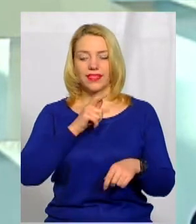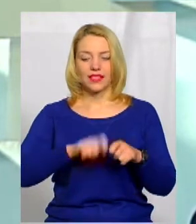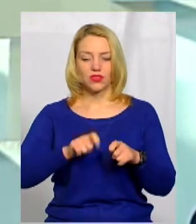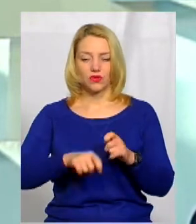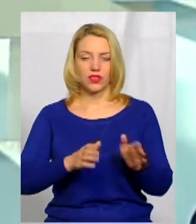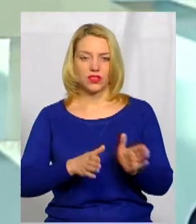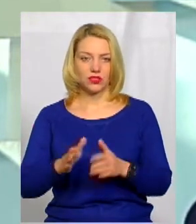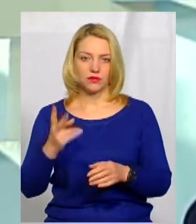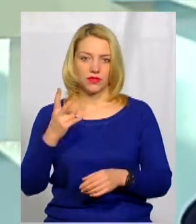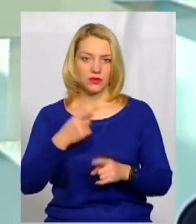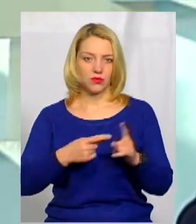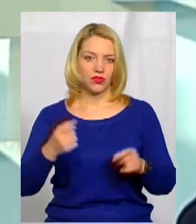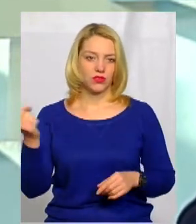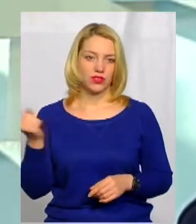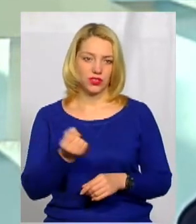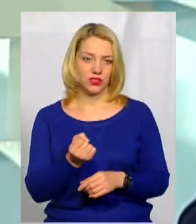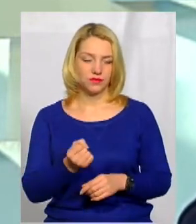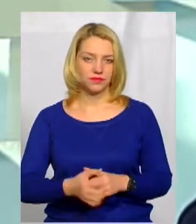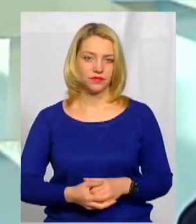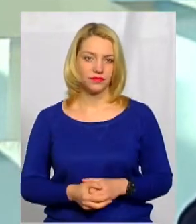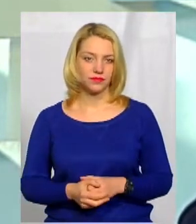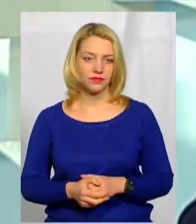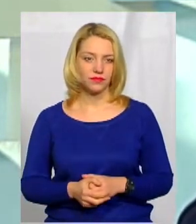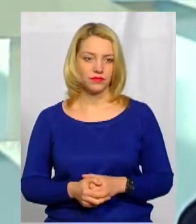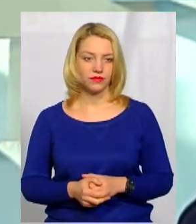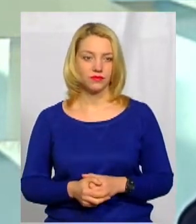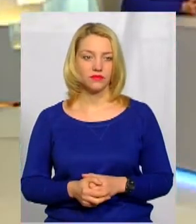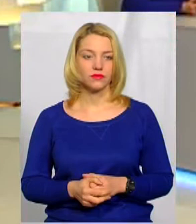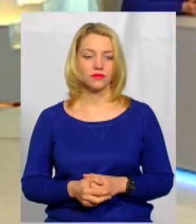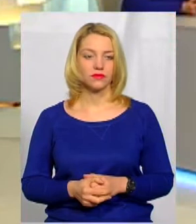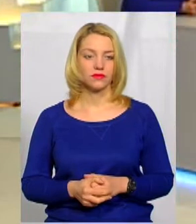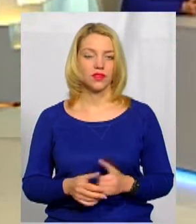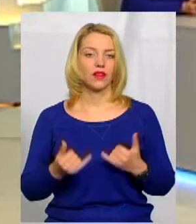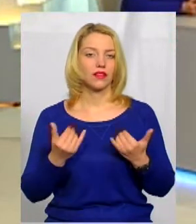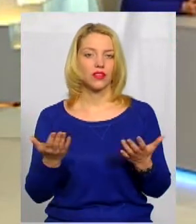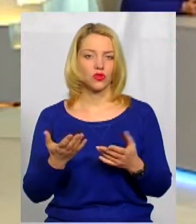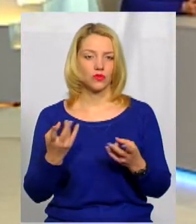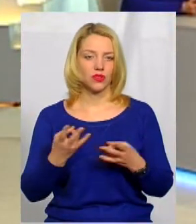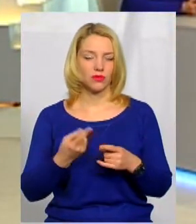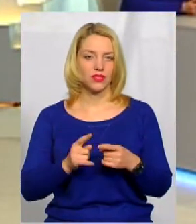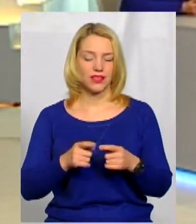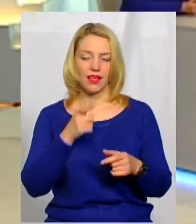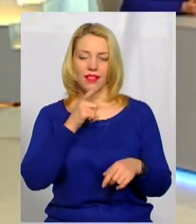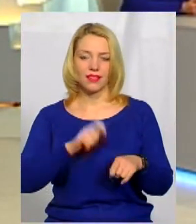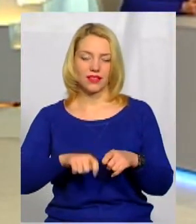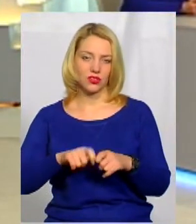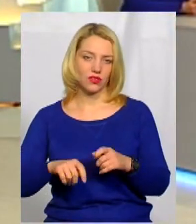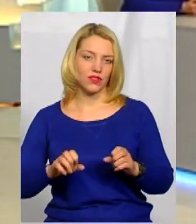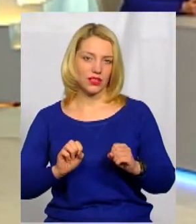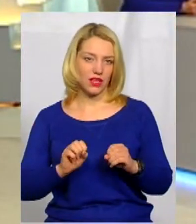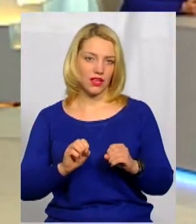тижнів, як би… Для чого потрібен цей тестовий режим? Ну, на мене, це дає